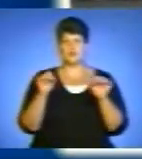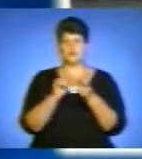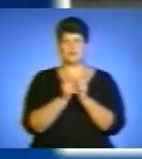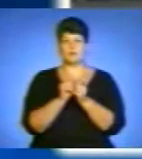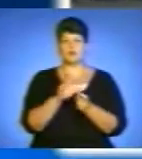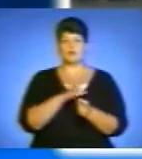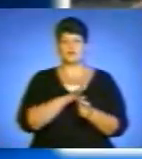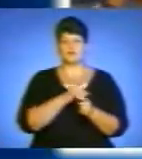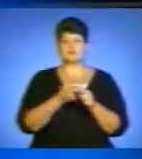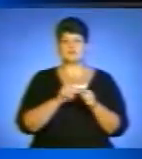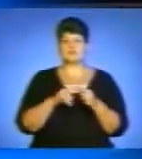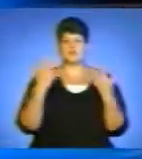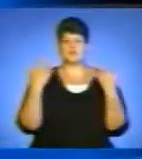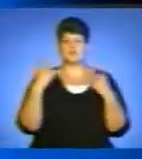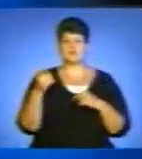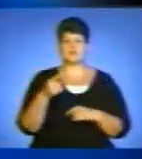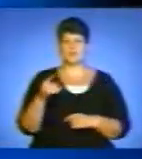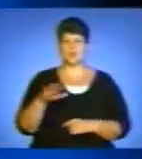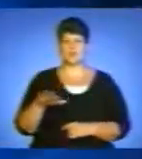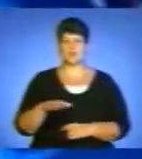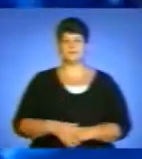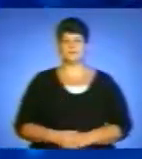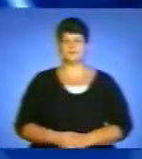Вітаю, Вітаю.